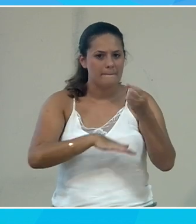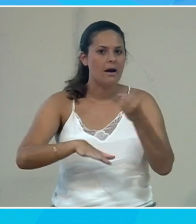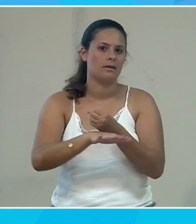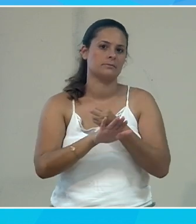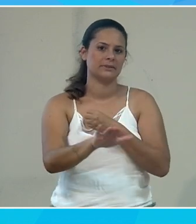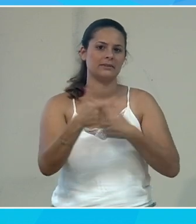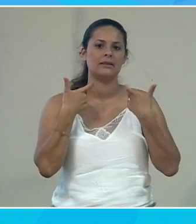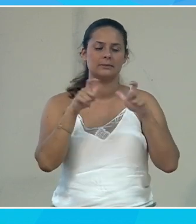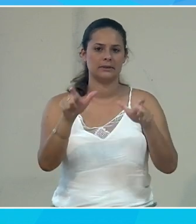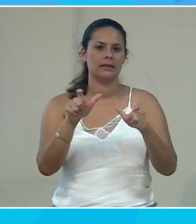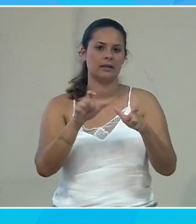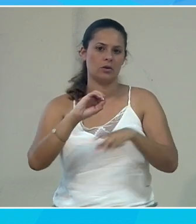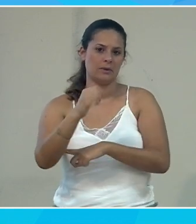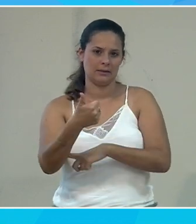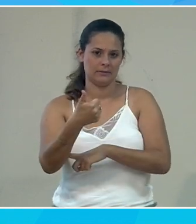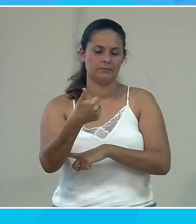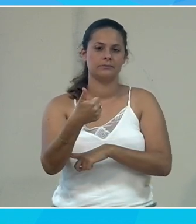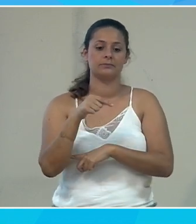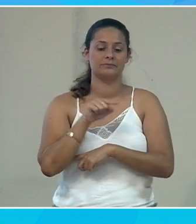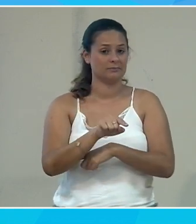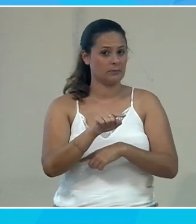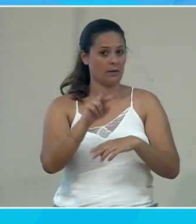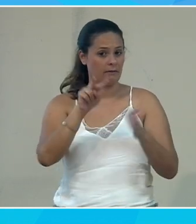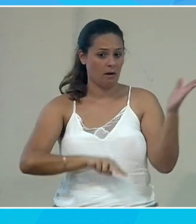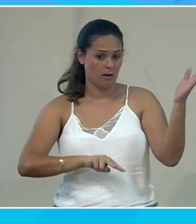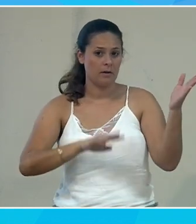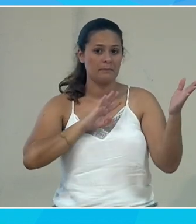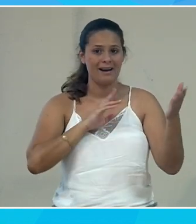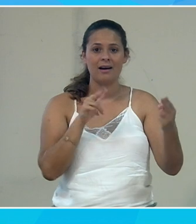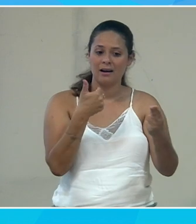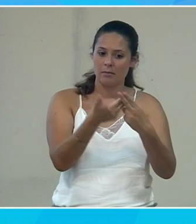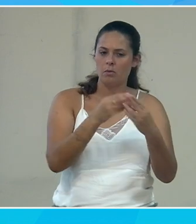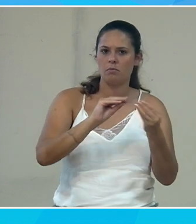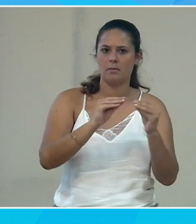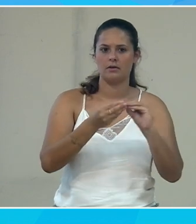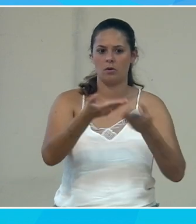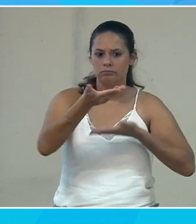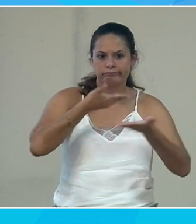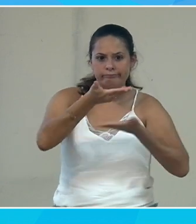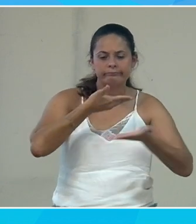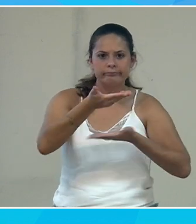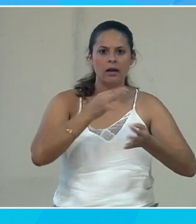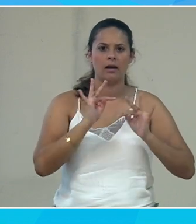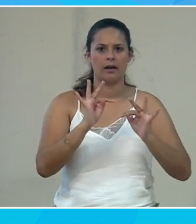'accessibilité numérique. L'accessibilité numérique, finalement, c'est de répondre à ces problématiques d'interaction humaine incompatibles.